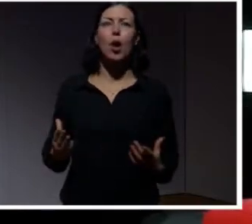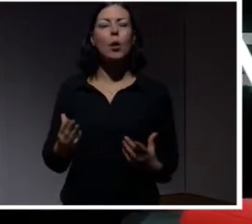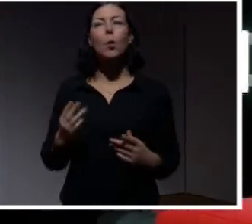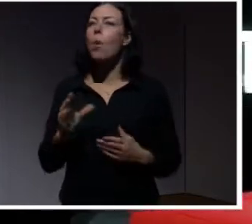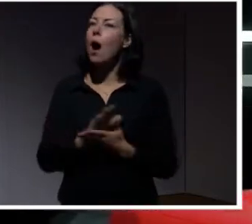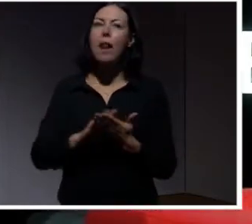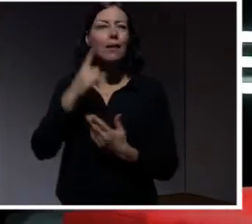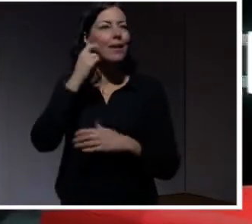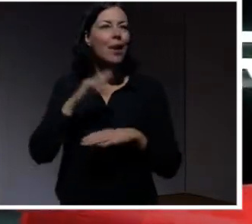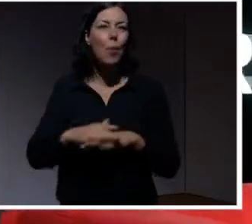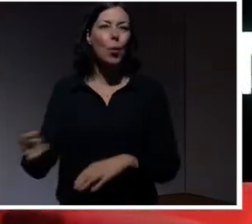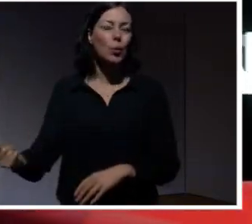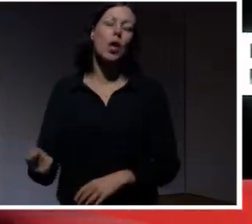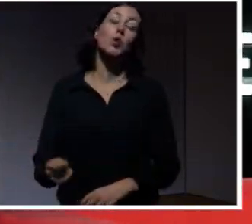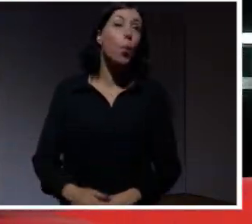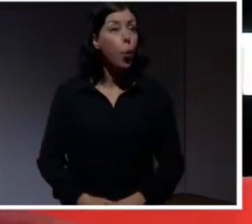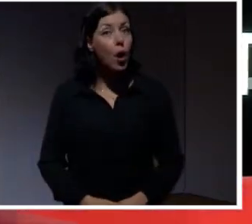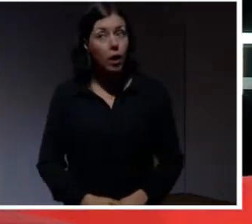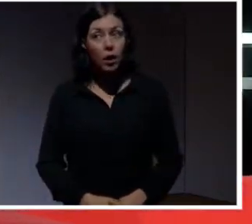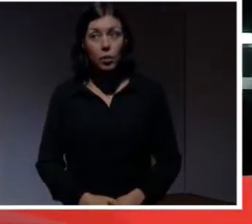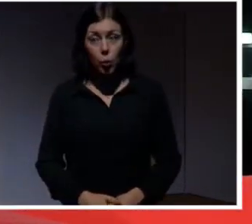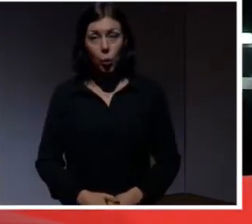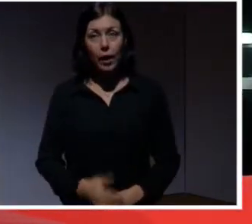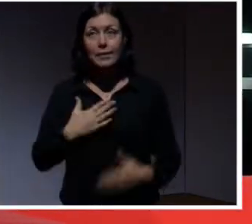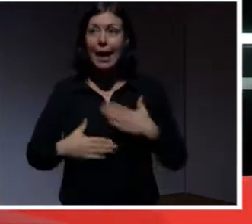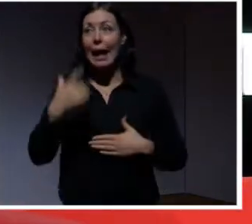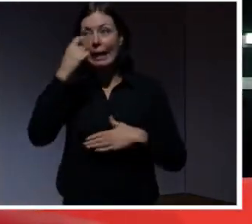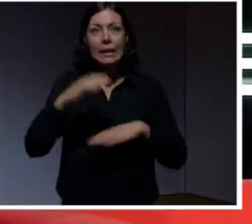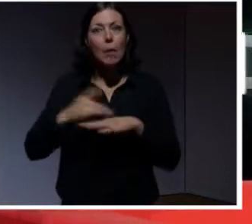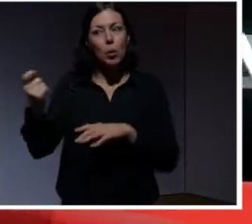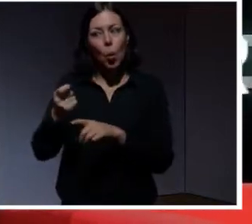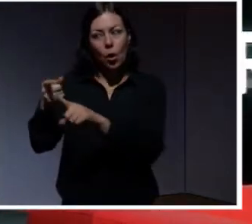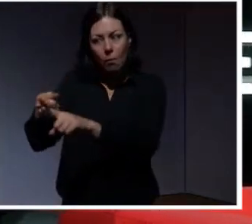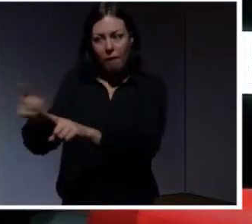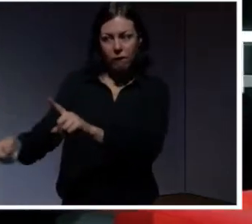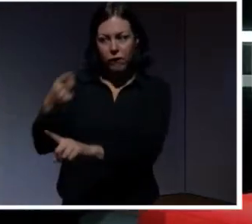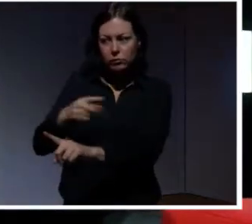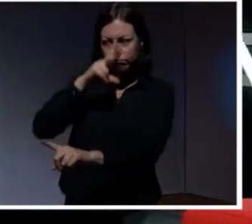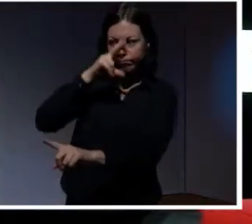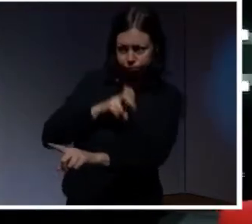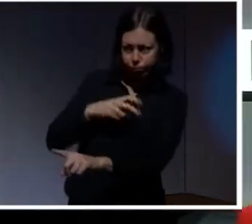någon. Eller så här. Lita gärna på någon. Men kontrollera att det är okej.